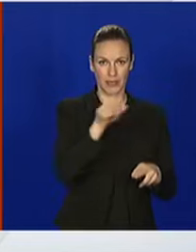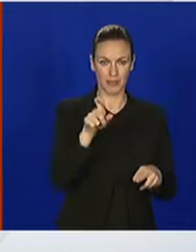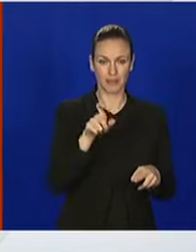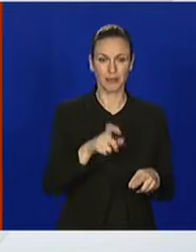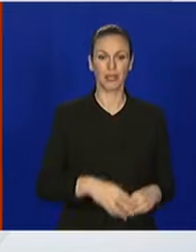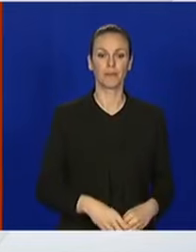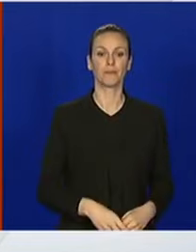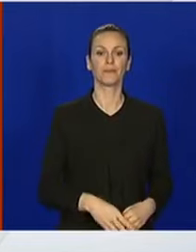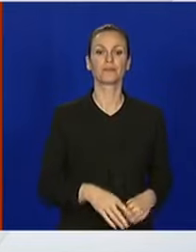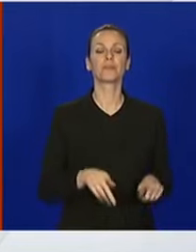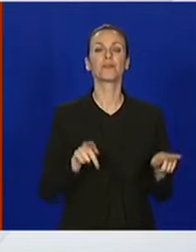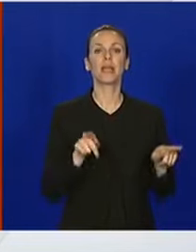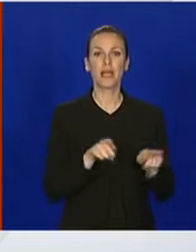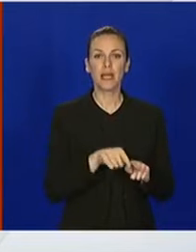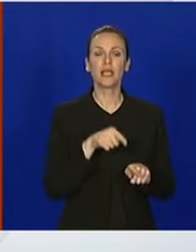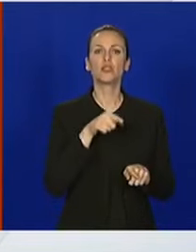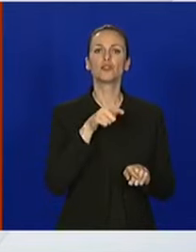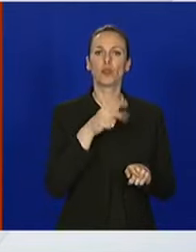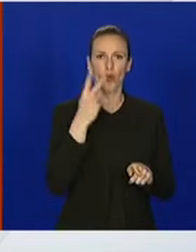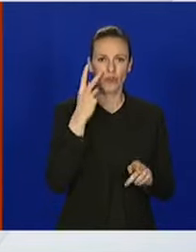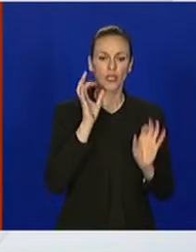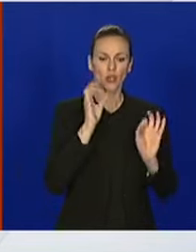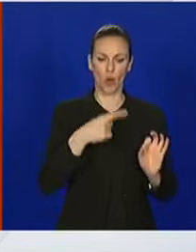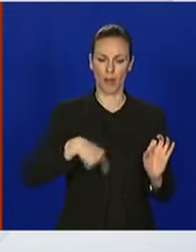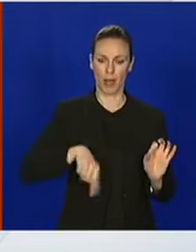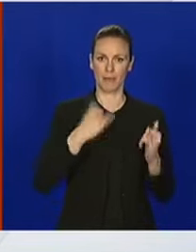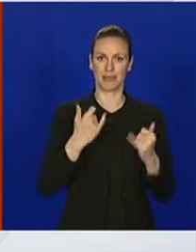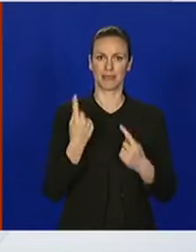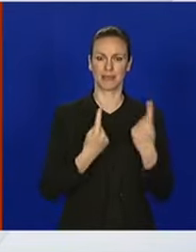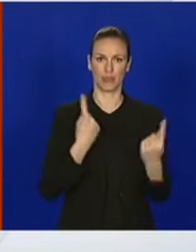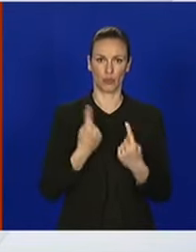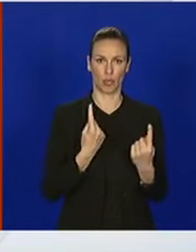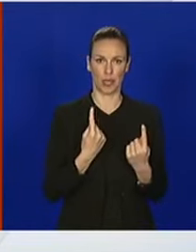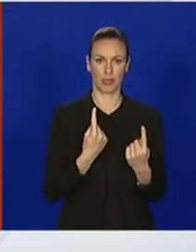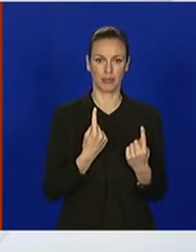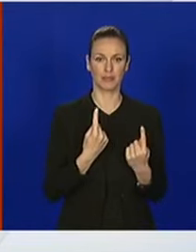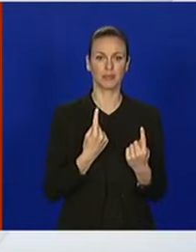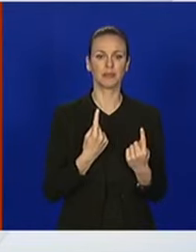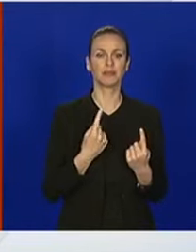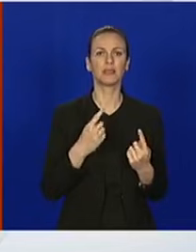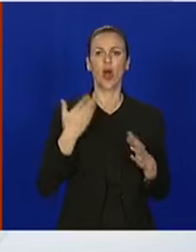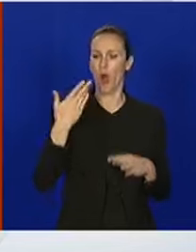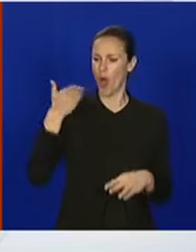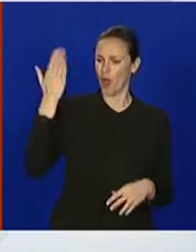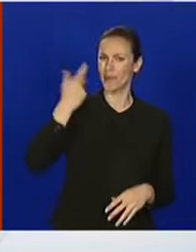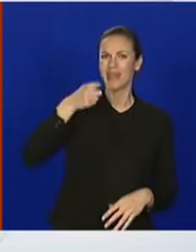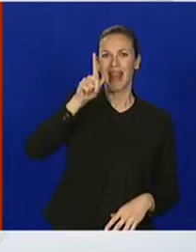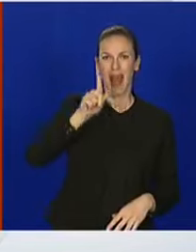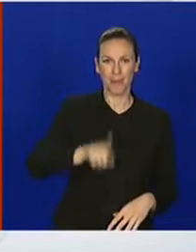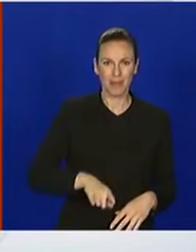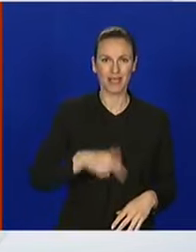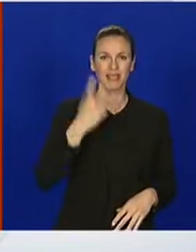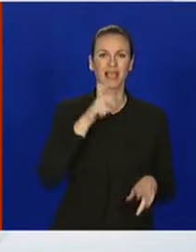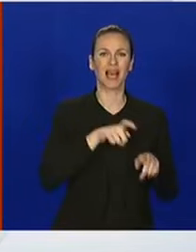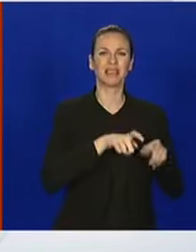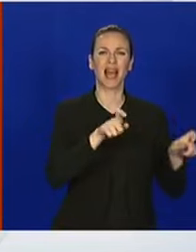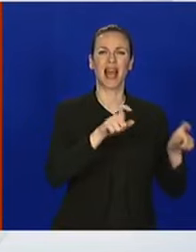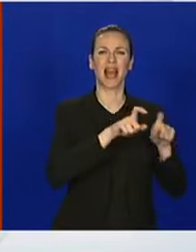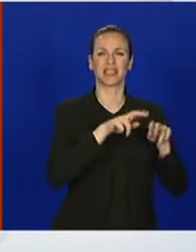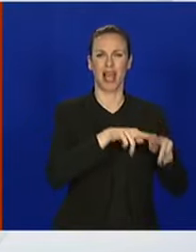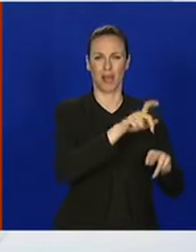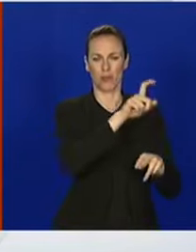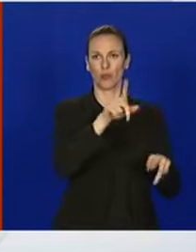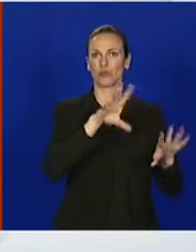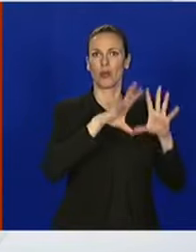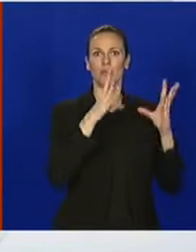I tu se vidi da smo u dobroj situaciji. Znači, za razliku od prije mjesec dana, kad je klinika praktično bila